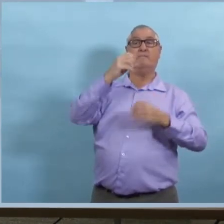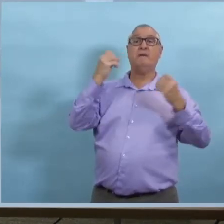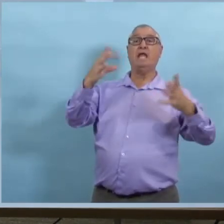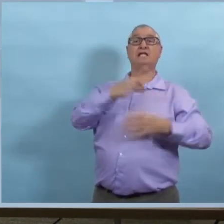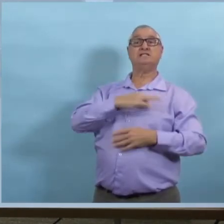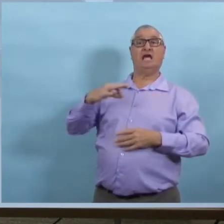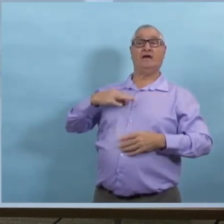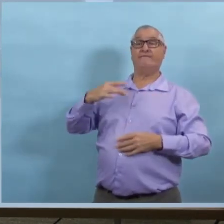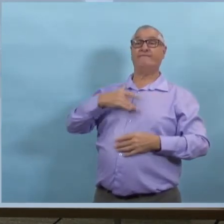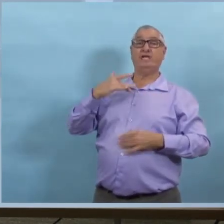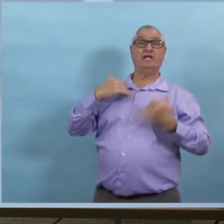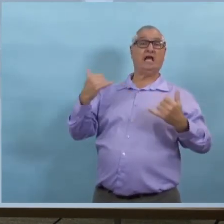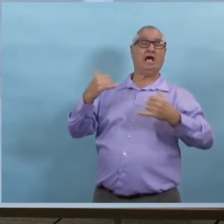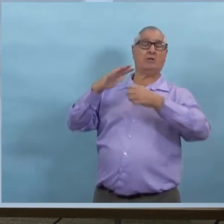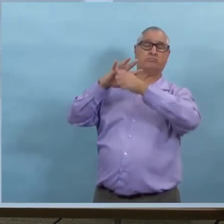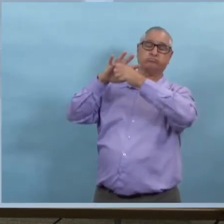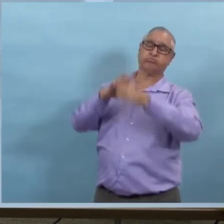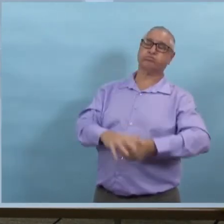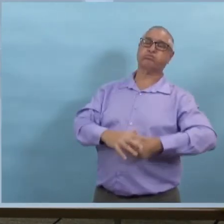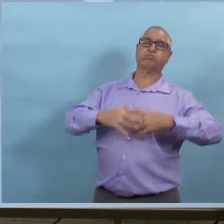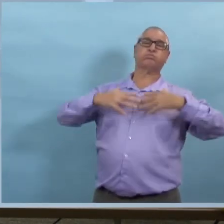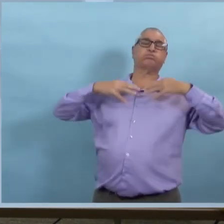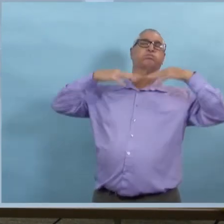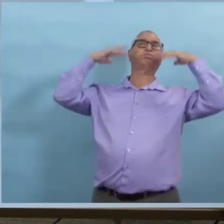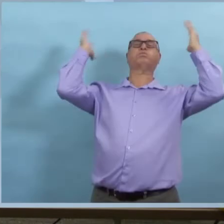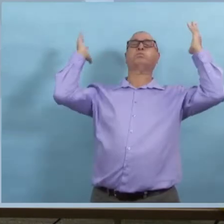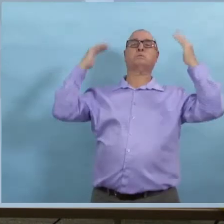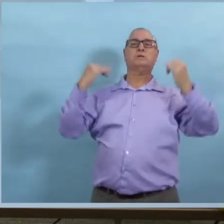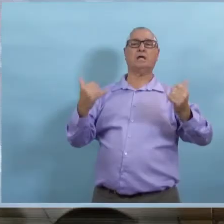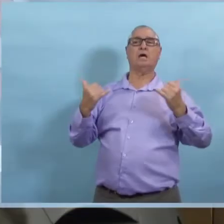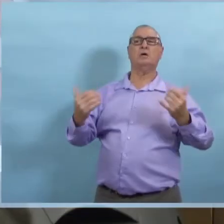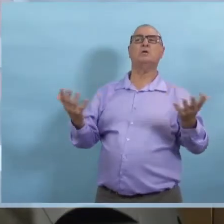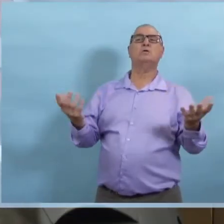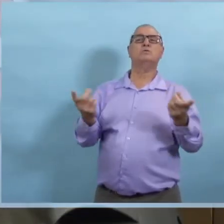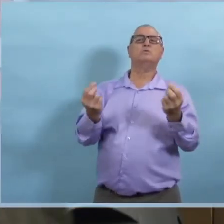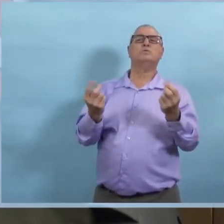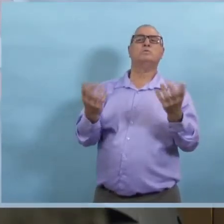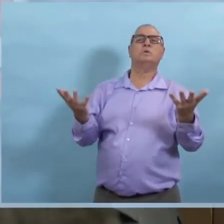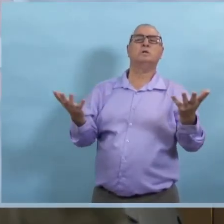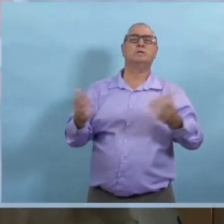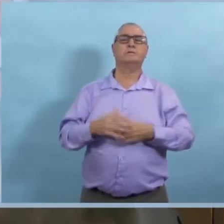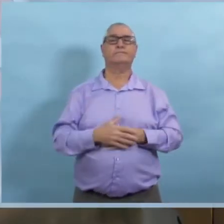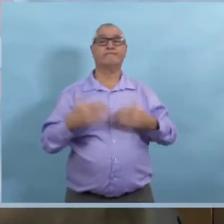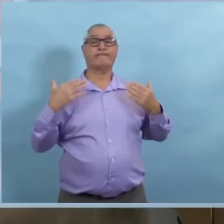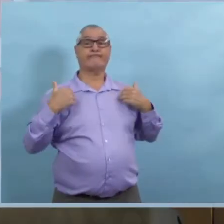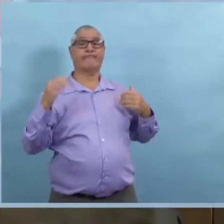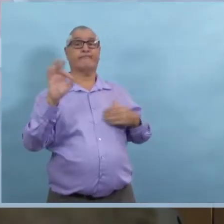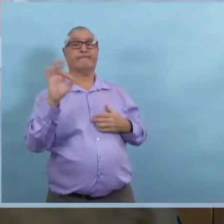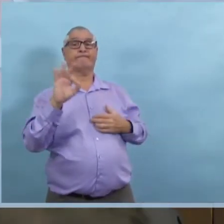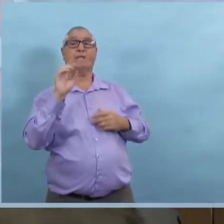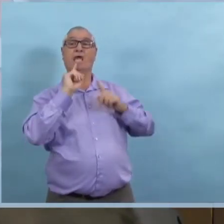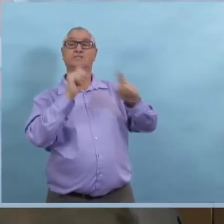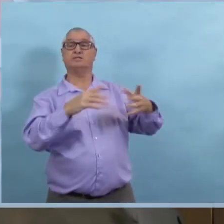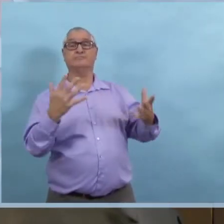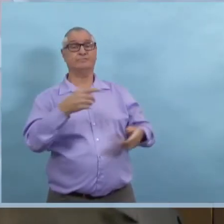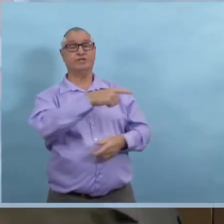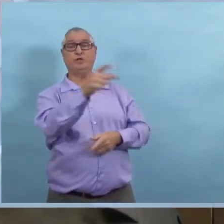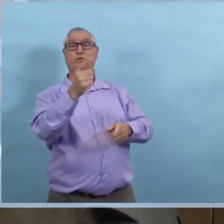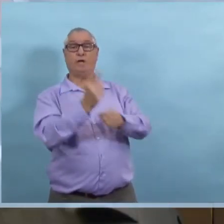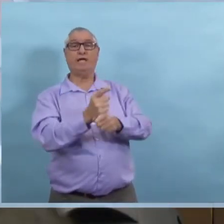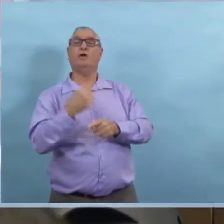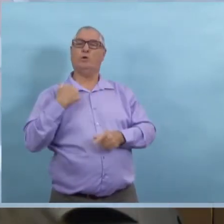Alors, il y a des employés de Parkview qui disent qu'ils sont complètement dépassés, sont fatigués, ils sont épuisés, ils n'ont pas la formation nécessaire.